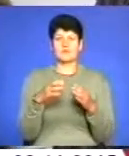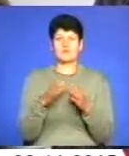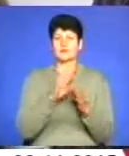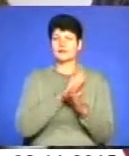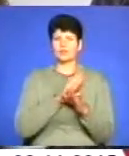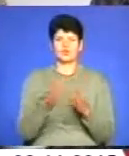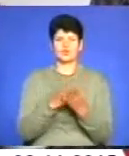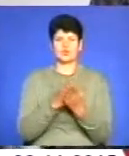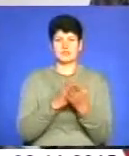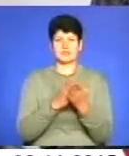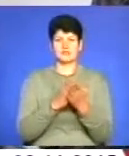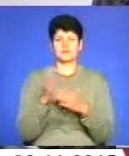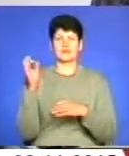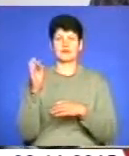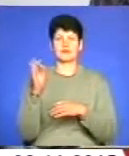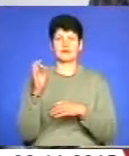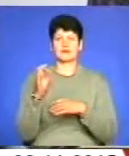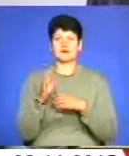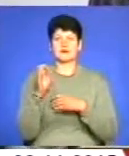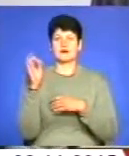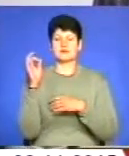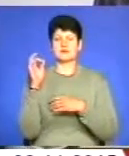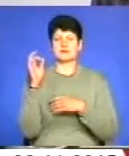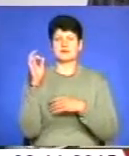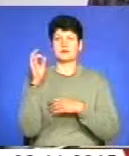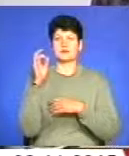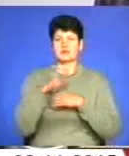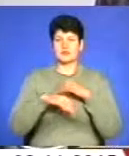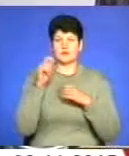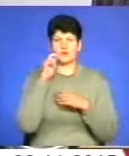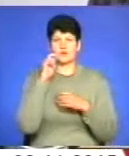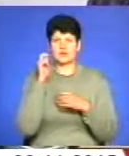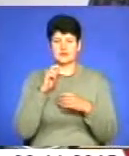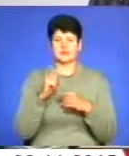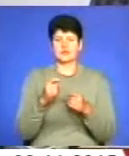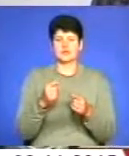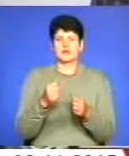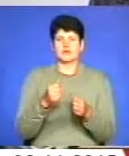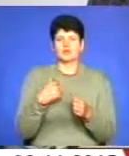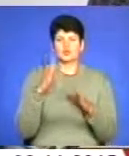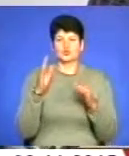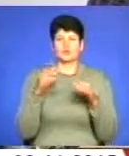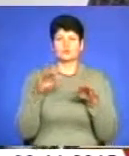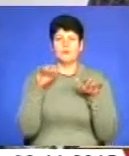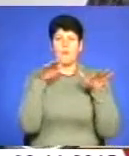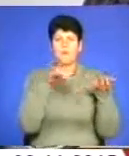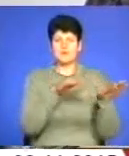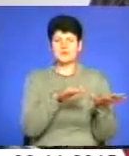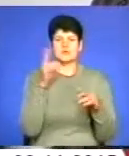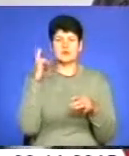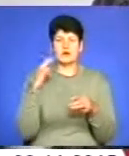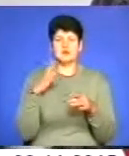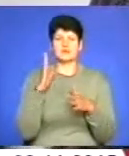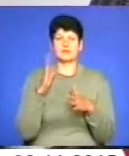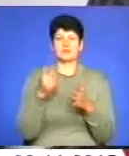Західної країни, ми їдемо в морський флот. Дуже прикро, що нас лише так мало, 20 чоловік, тобто цим самим я хочу закликати молодих людей